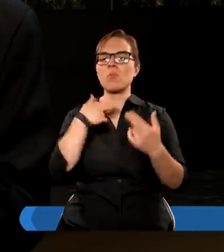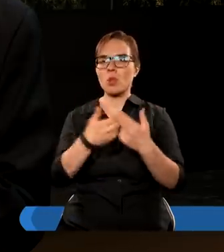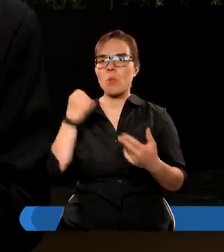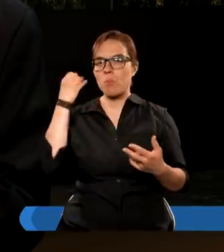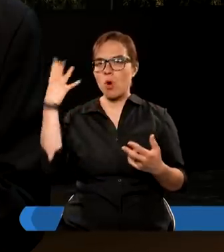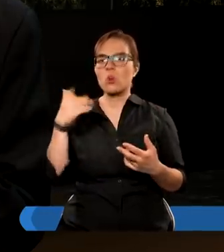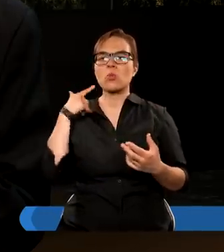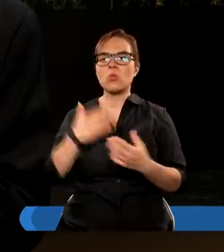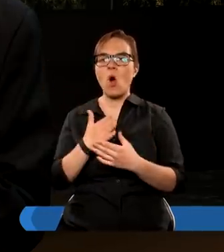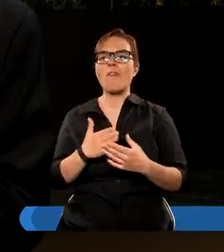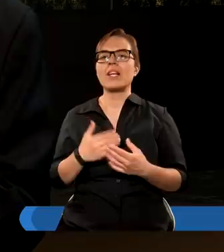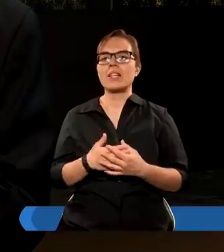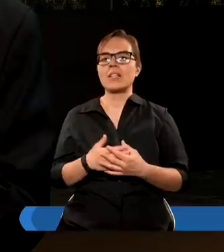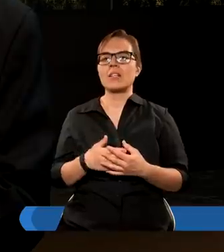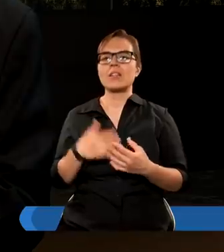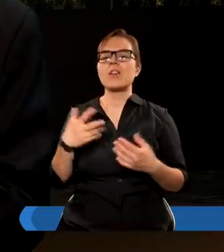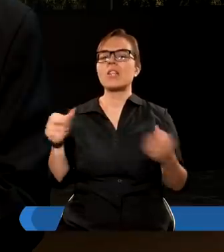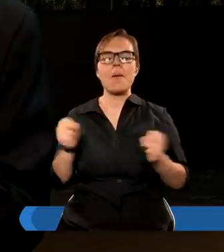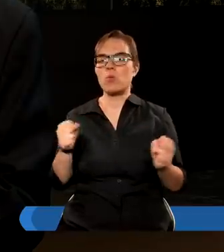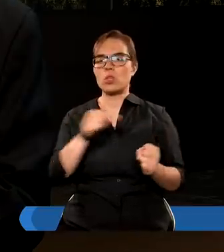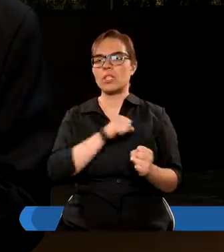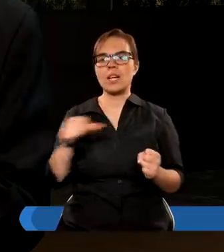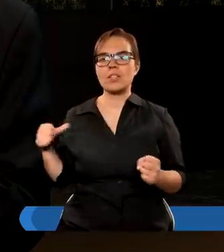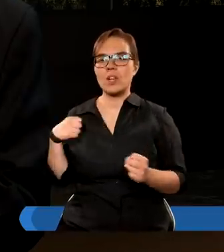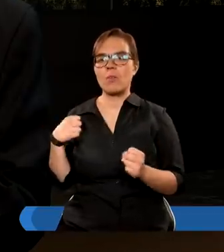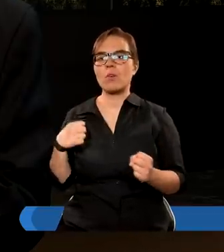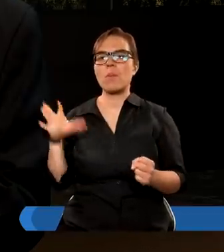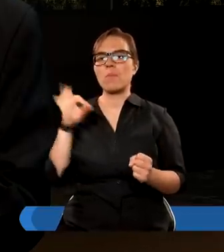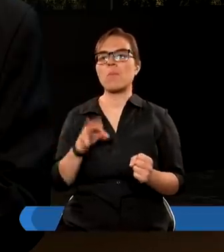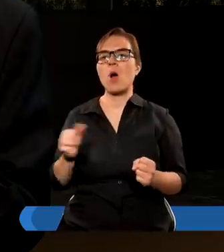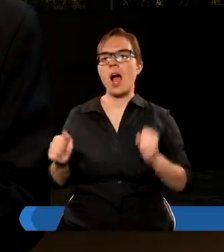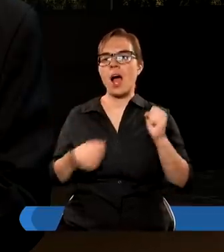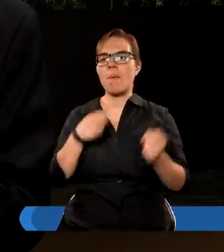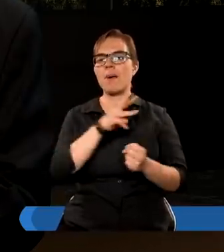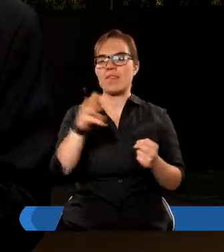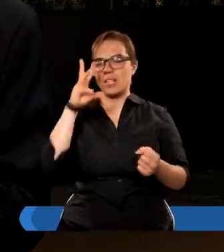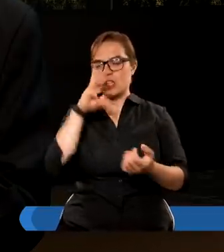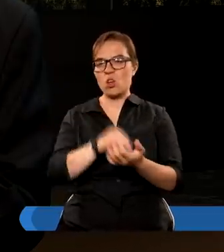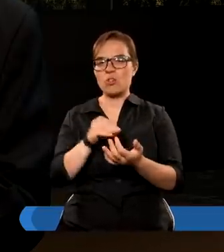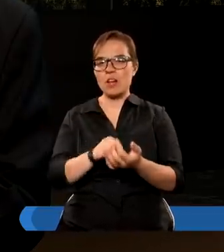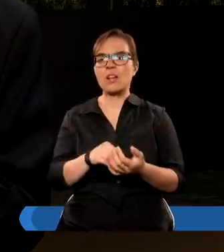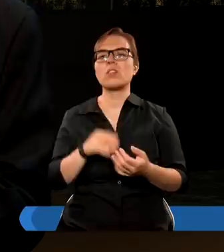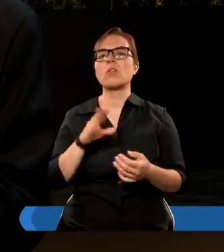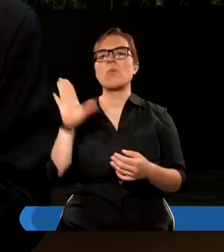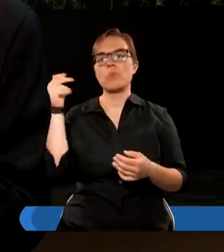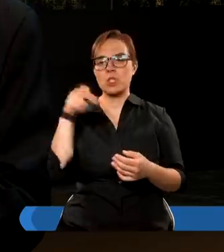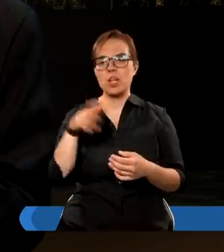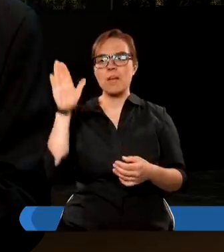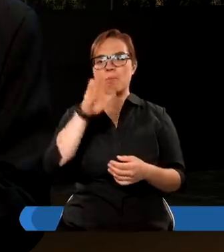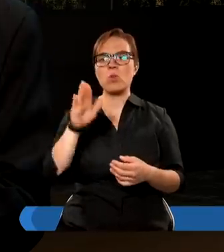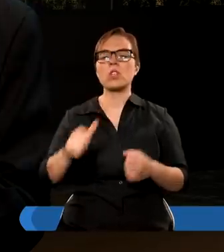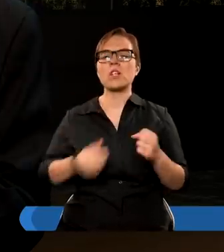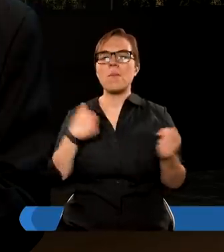odpowiedział Mojżesz ludowi nie bójcie się, bo aby was doświadczył przyszedł Bóg,